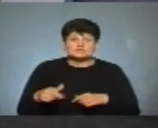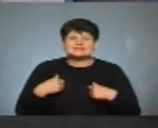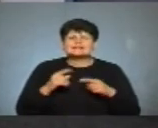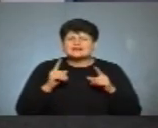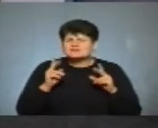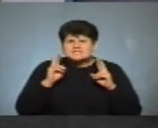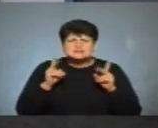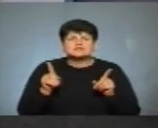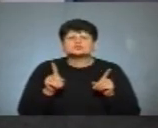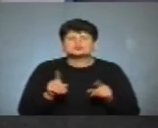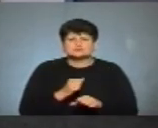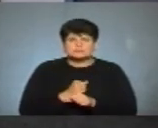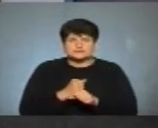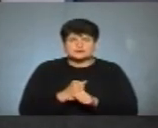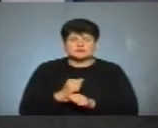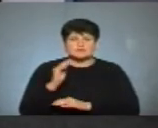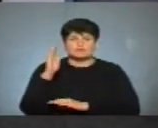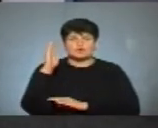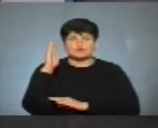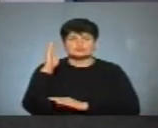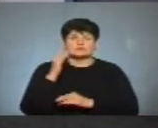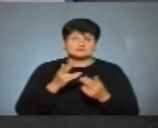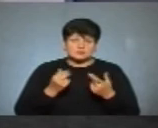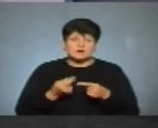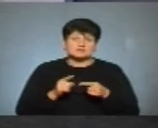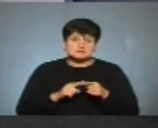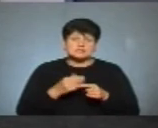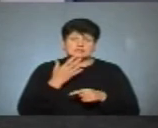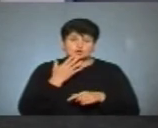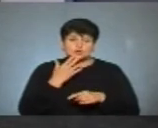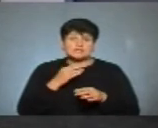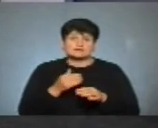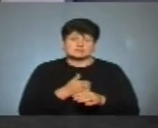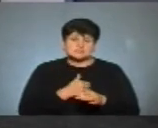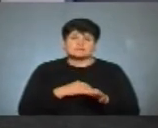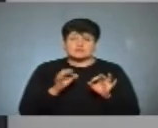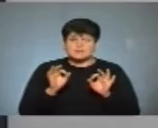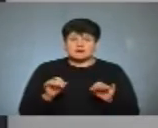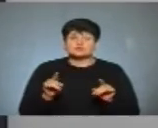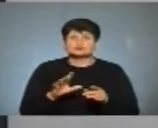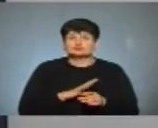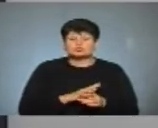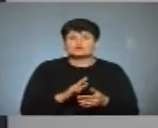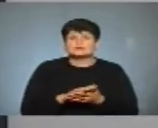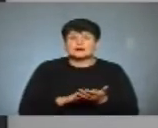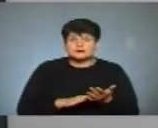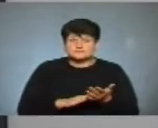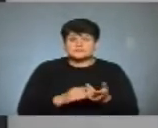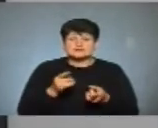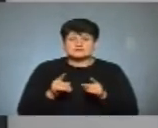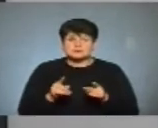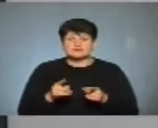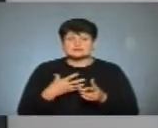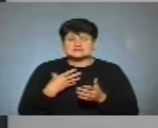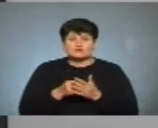не знали, що відбувається, і чемно проголосували, що так, це народна ініціатива правильна. Що відбулося далі? Насправді, свої